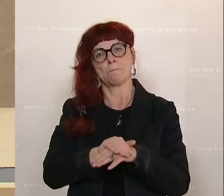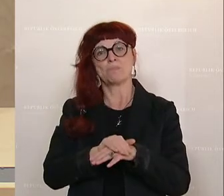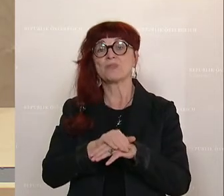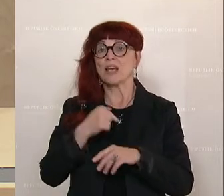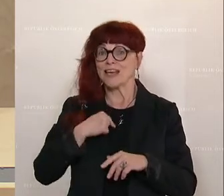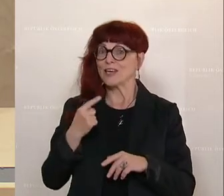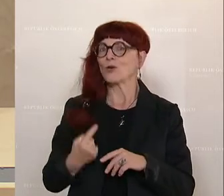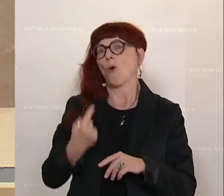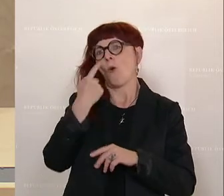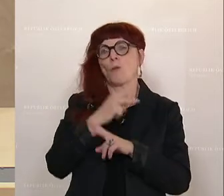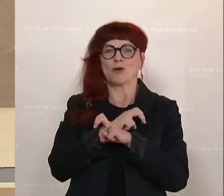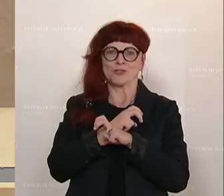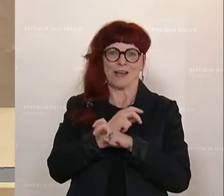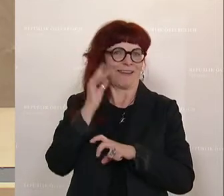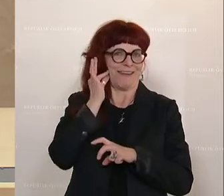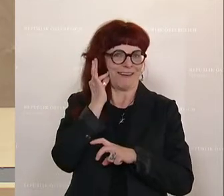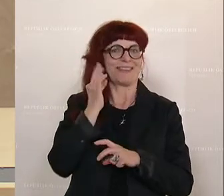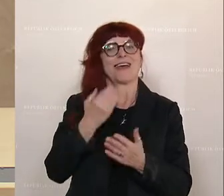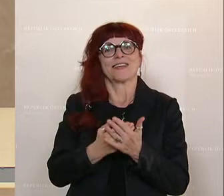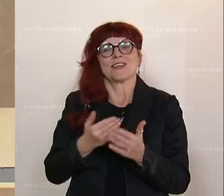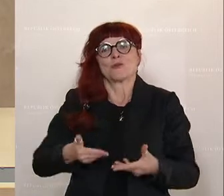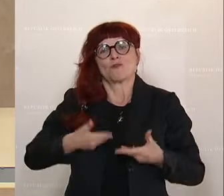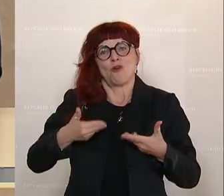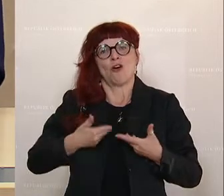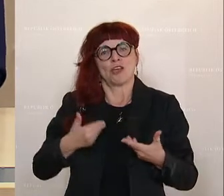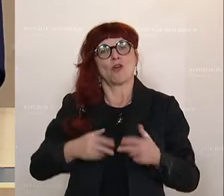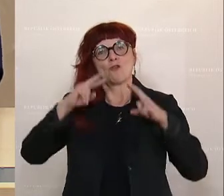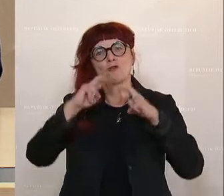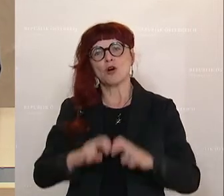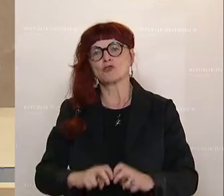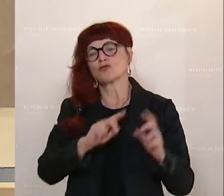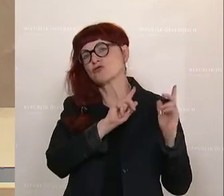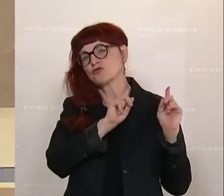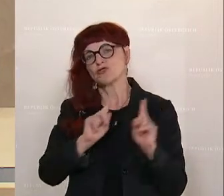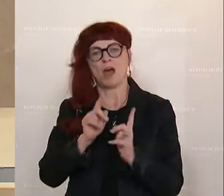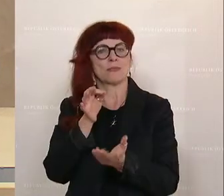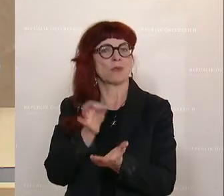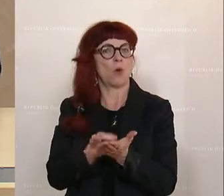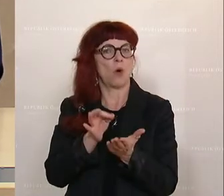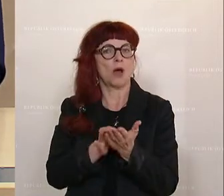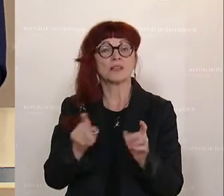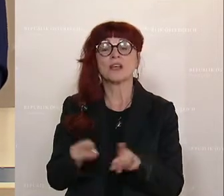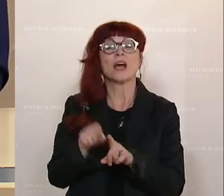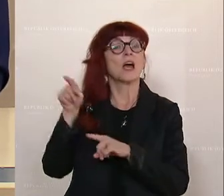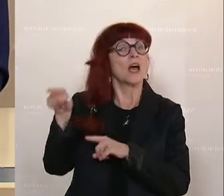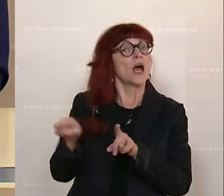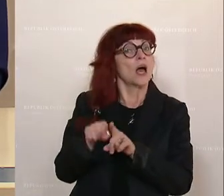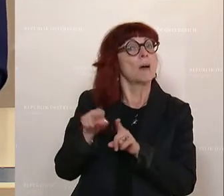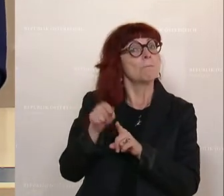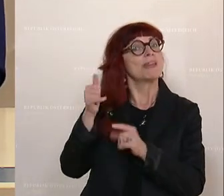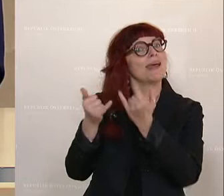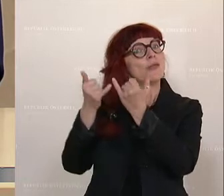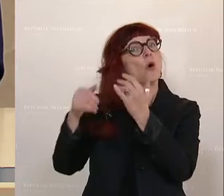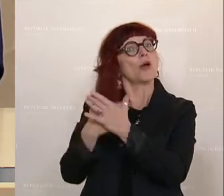über den Entschluss der Bundesregierung, den Forschungsstandort Oberösterreich mit dem Institute of Digital Sciences Austria zu ergänzen